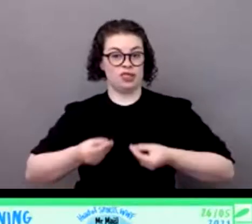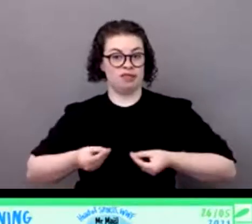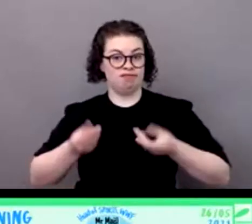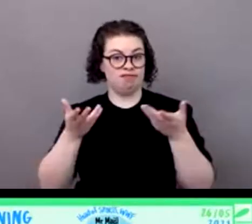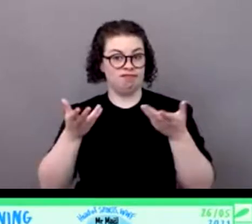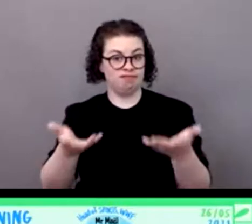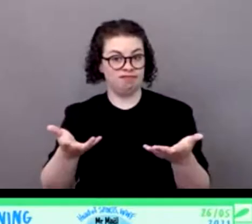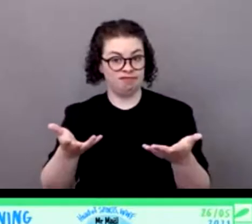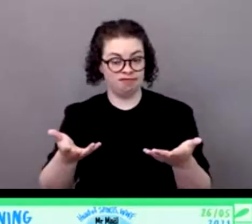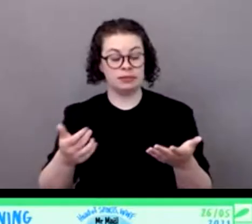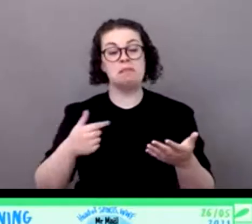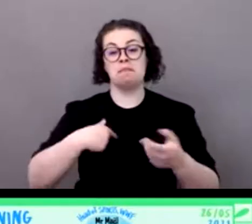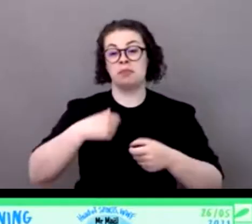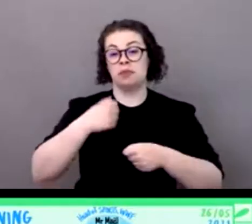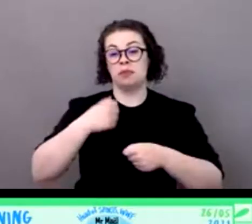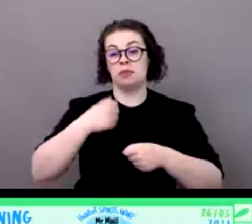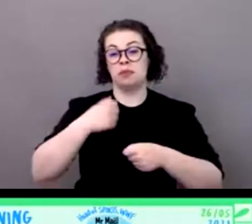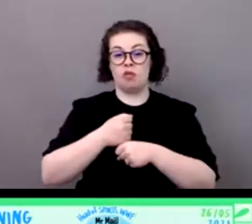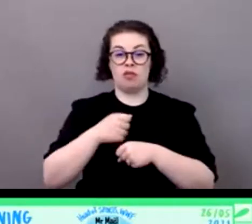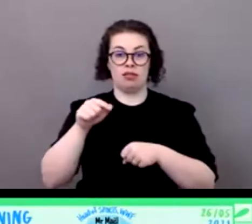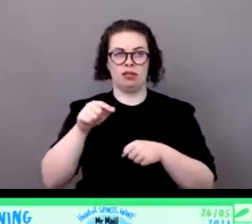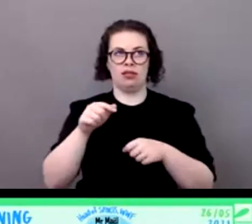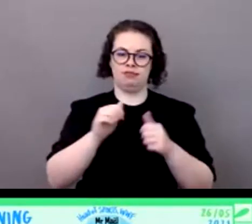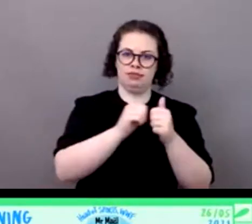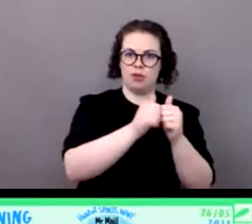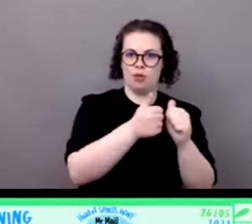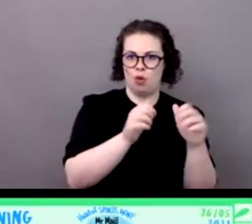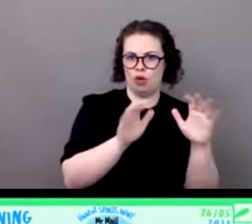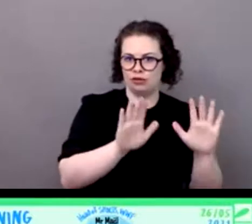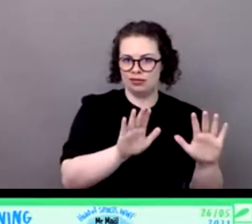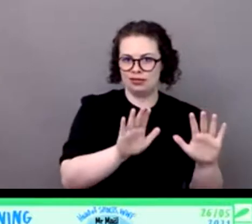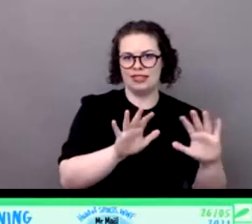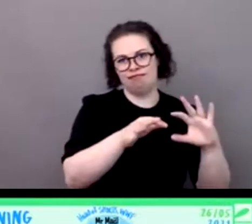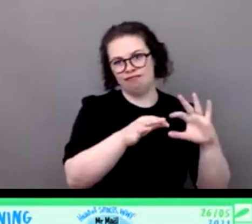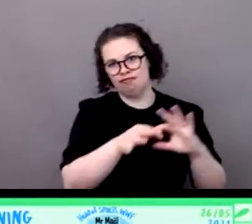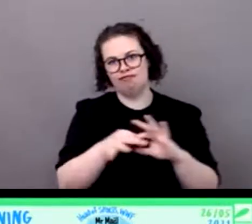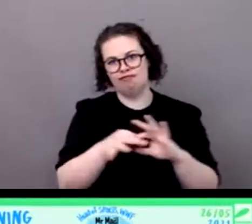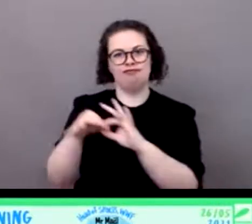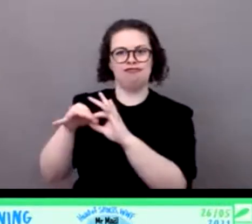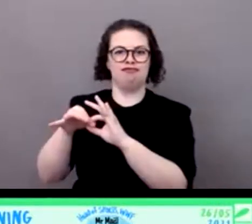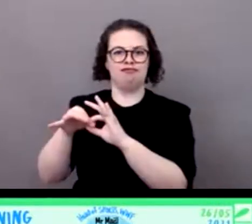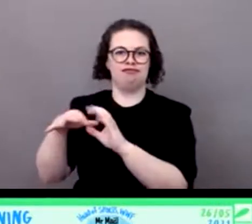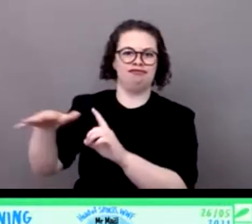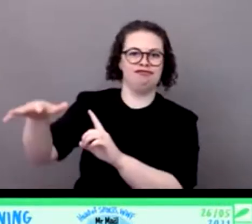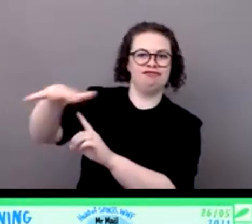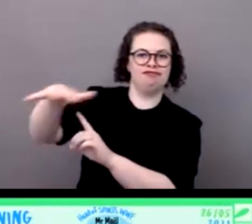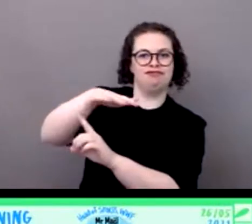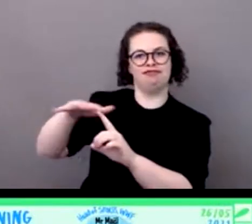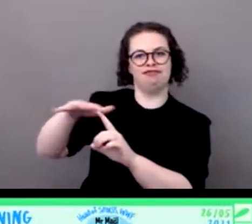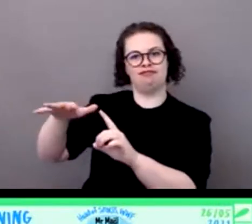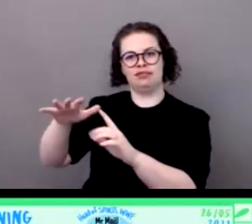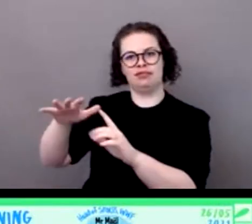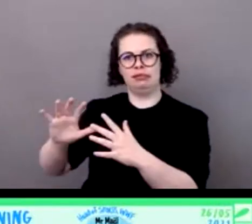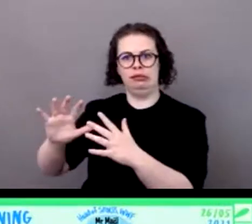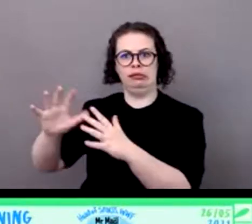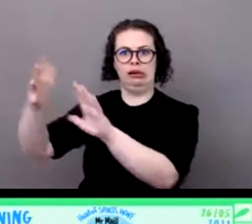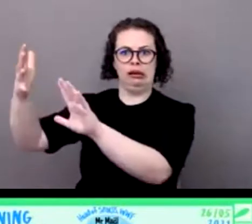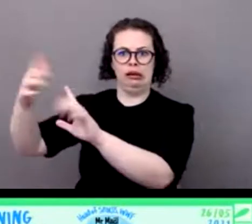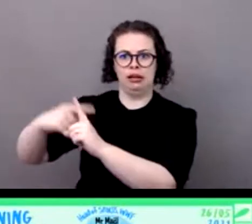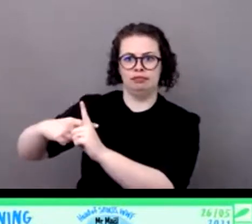contribution du sport aux enjeux environnementaux n'est pas bénéfique en soi